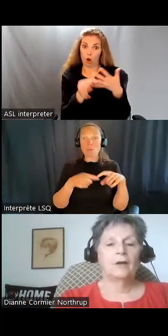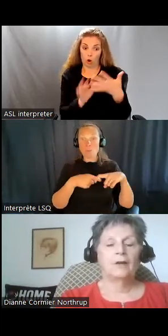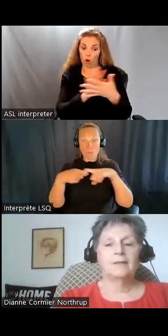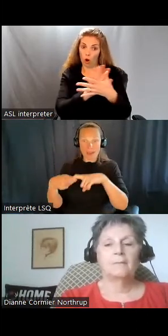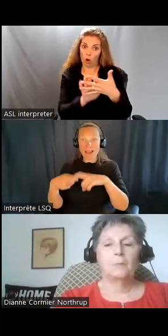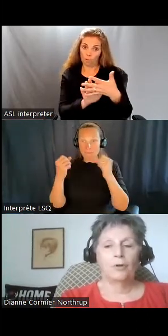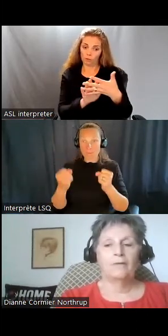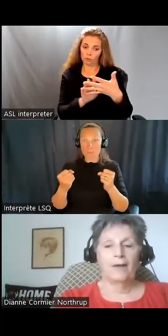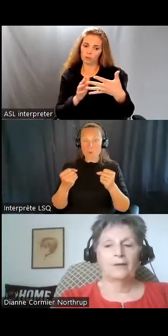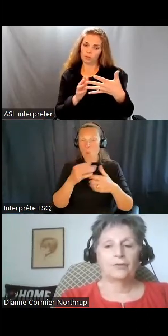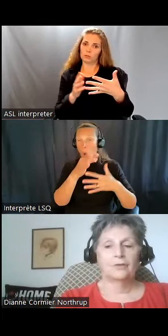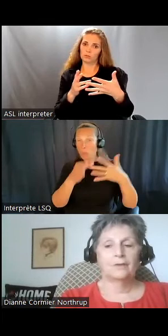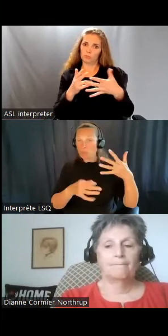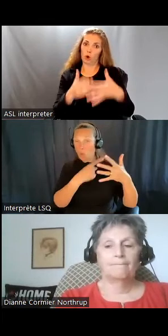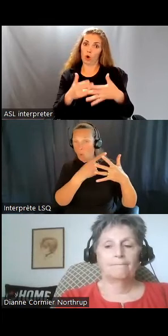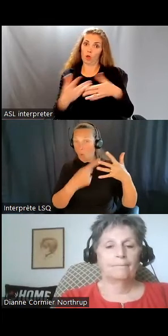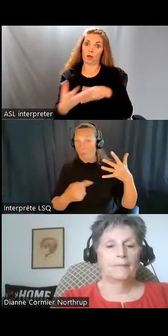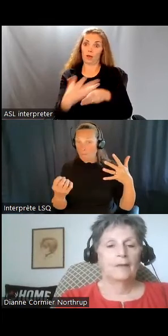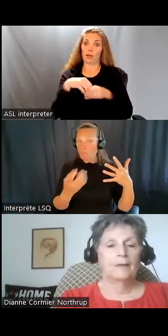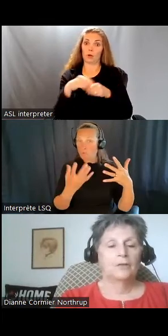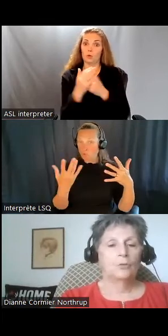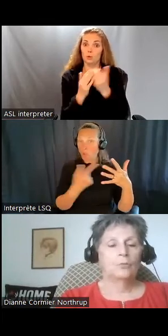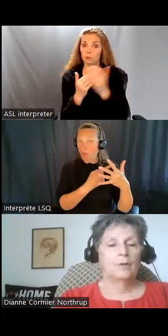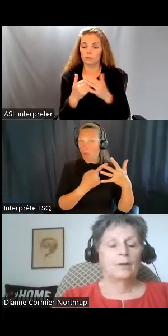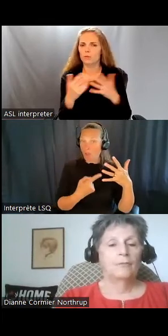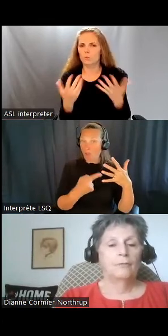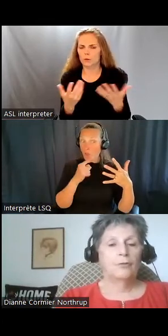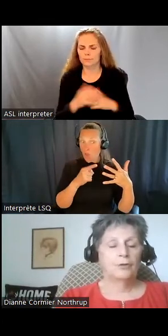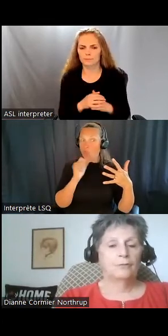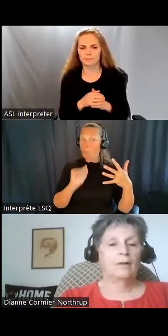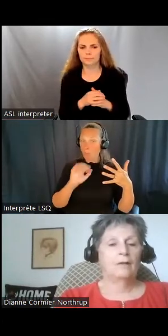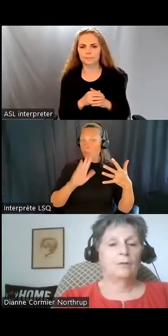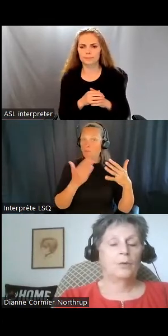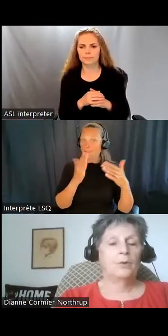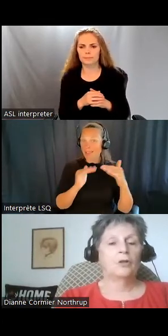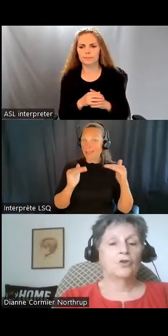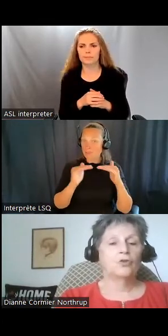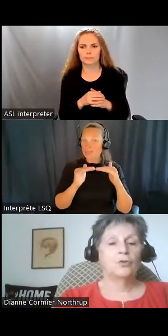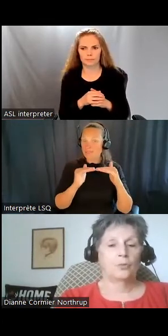et ce qui rend ces options inclusives sont des facteurs importants. Tout d'abord,